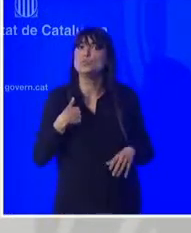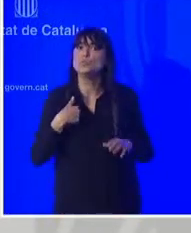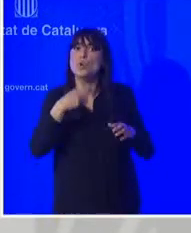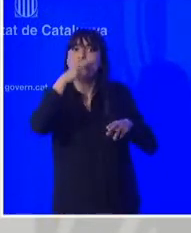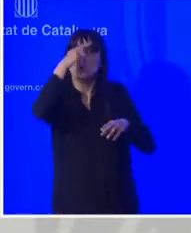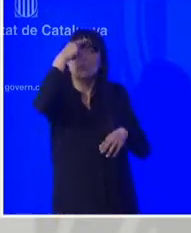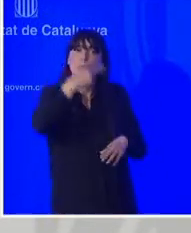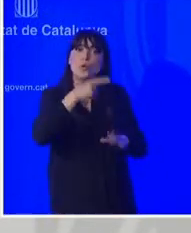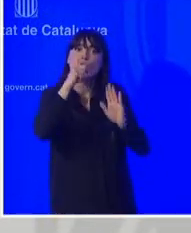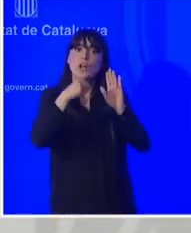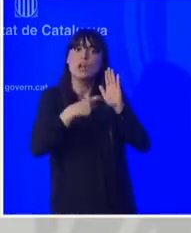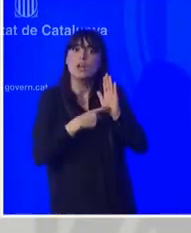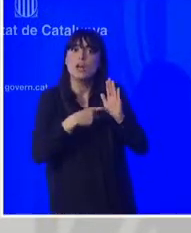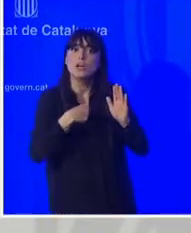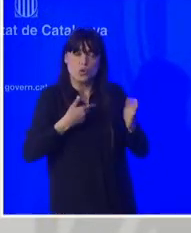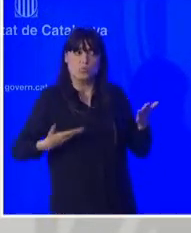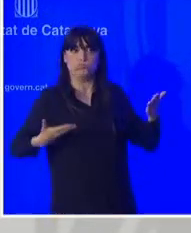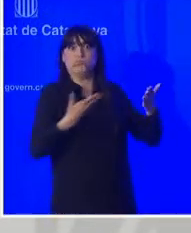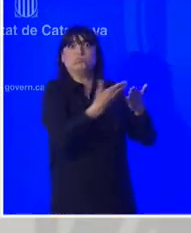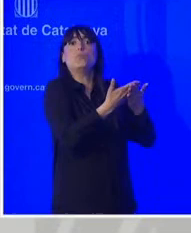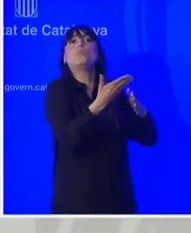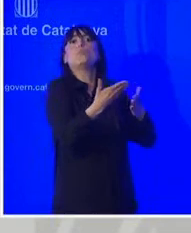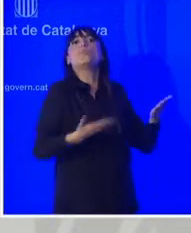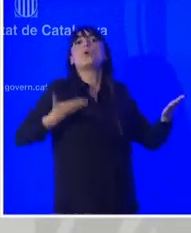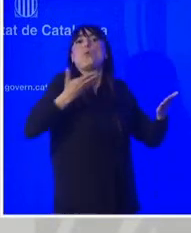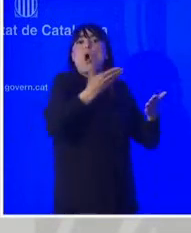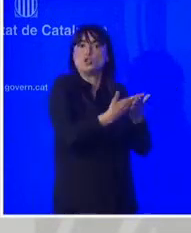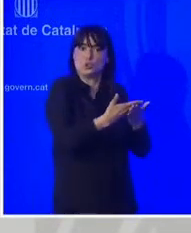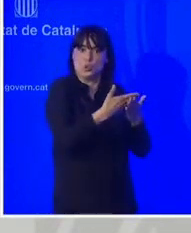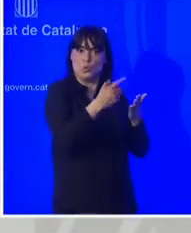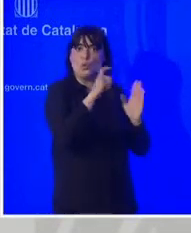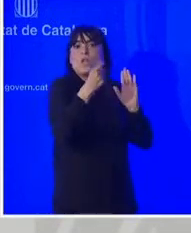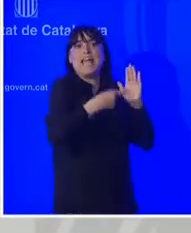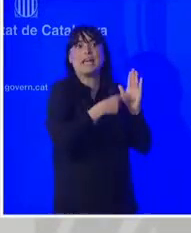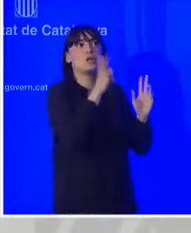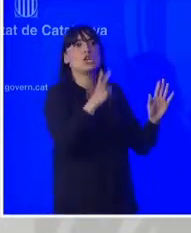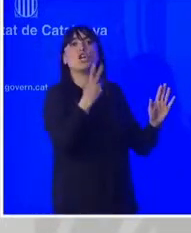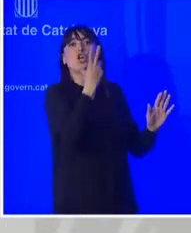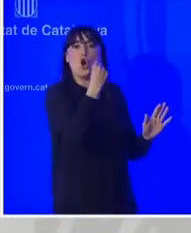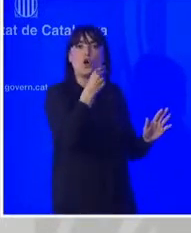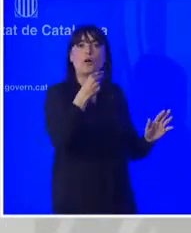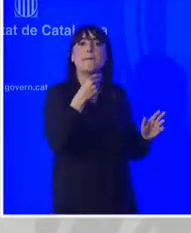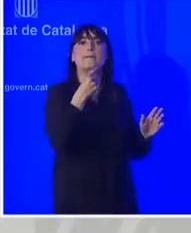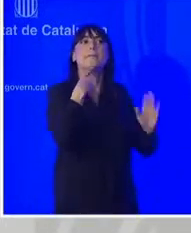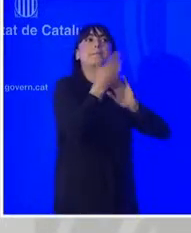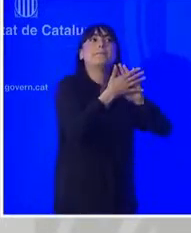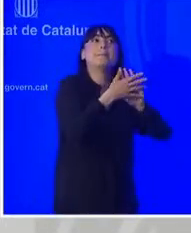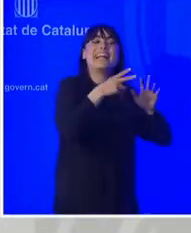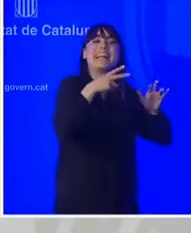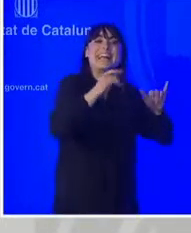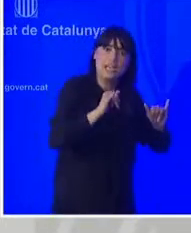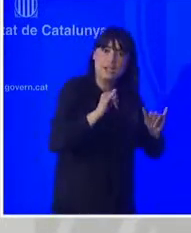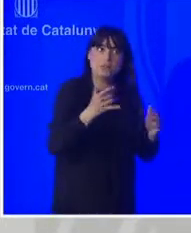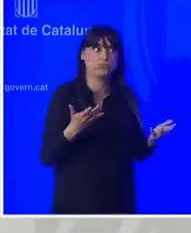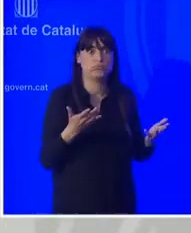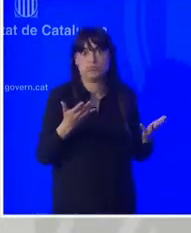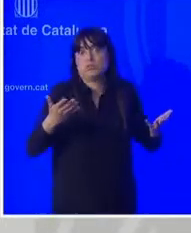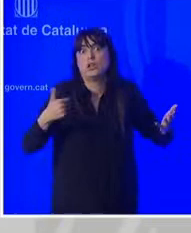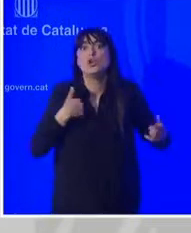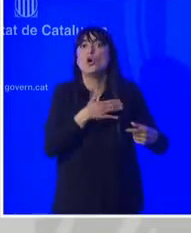per tal que els presos polítics puguin sortir lliures de les presons i els exiliats i exiliades polítics puguin també